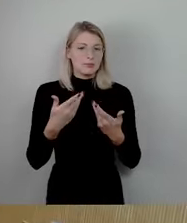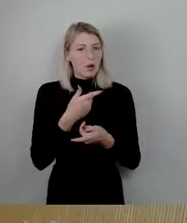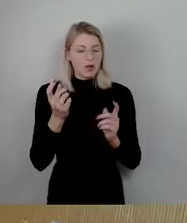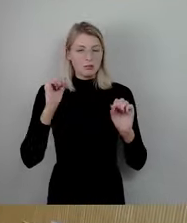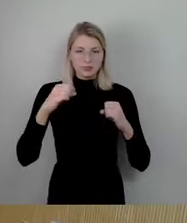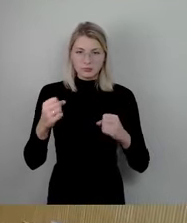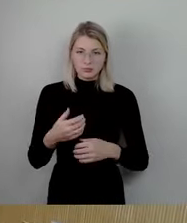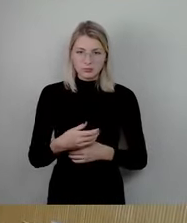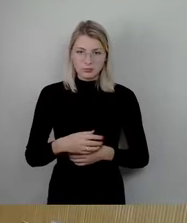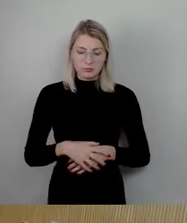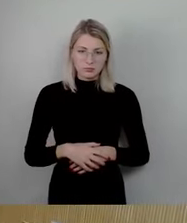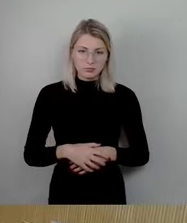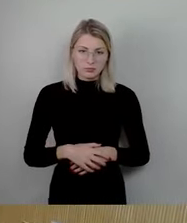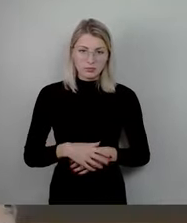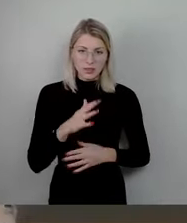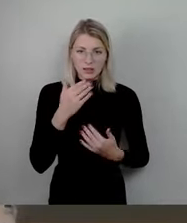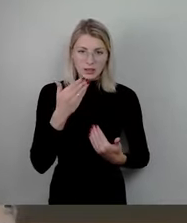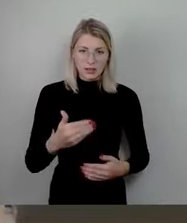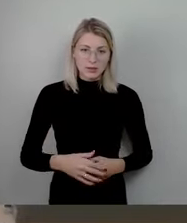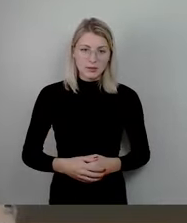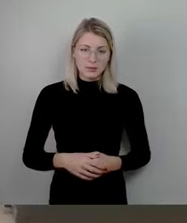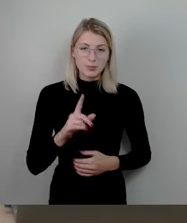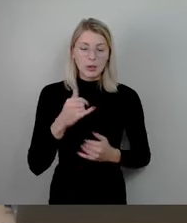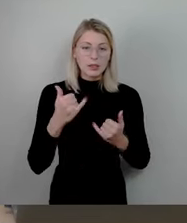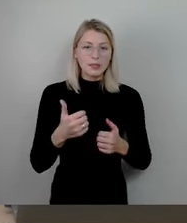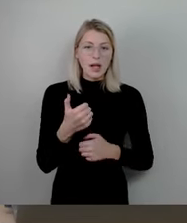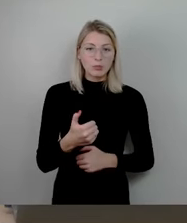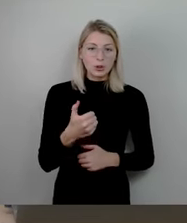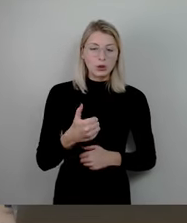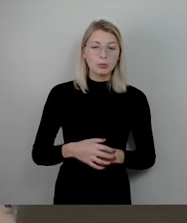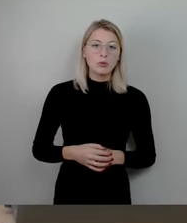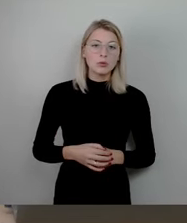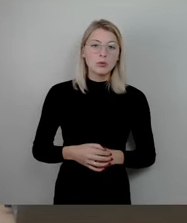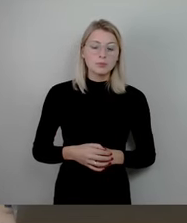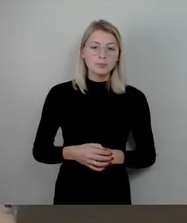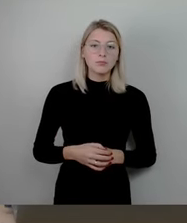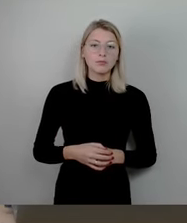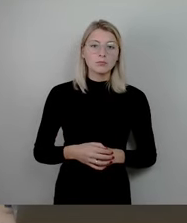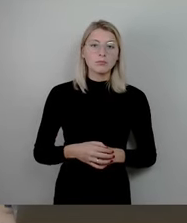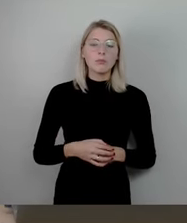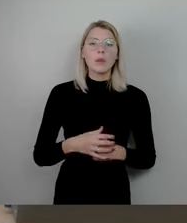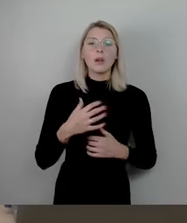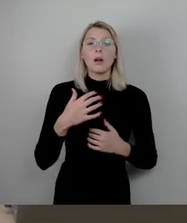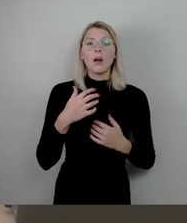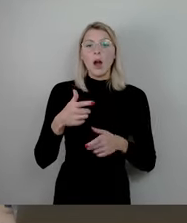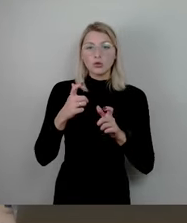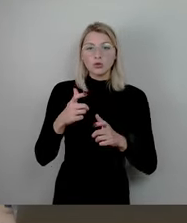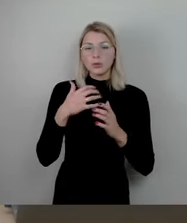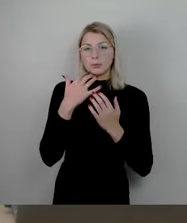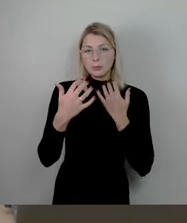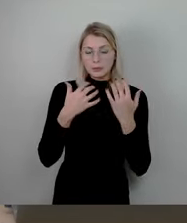So, damit kommen wir zur Abstimmung. Da steht der federführende Ausschussbericht zur Abstimmung. Der ist beantragt